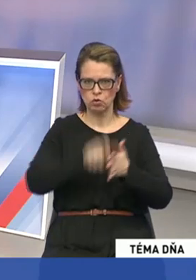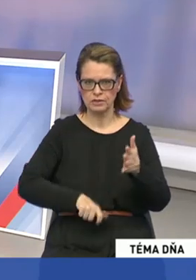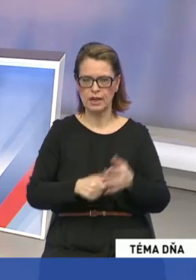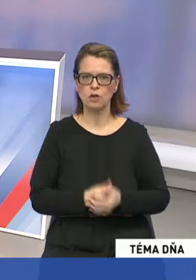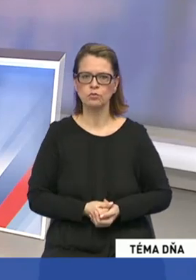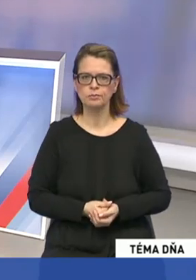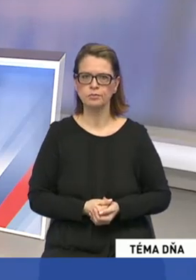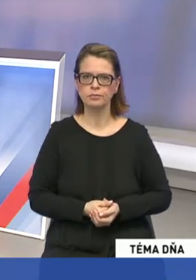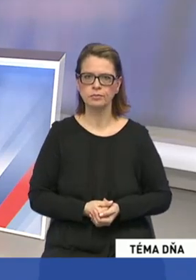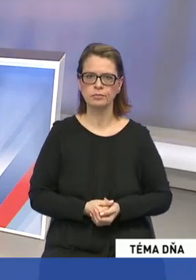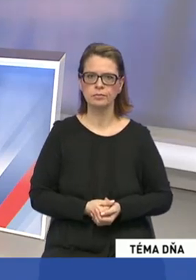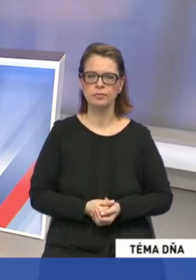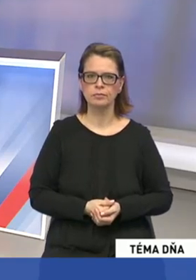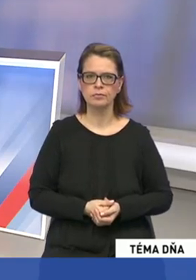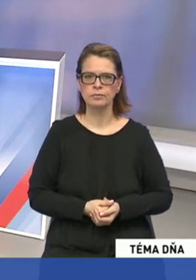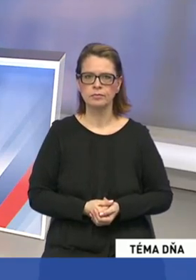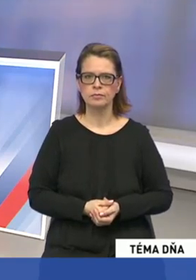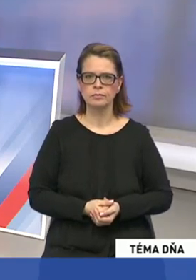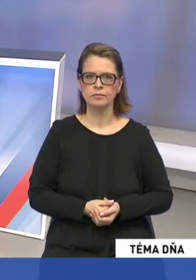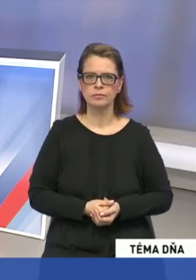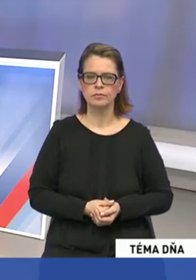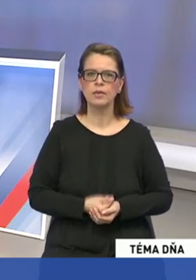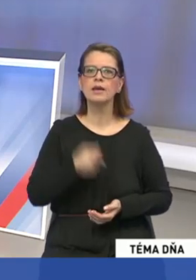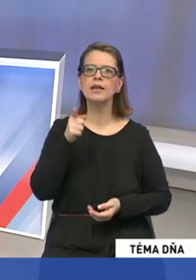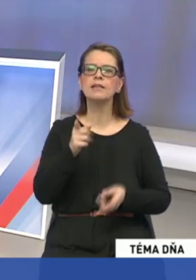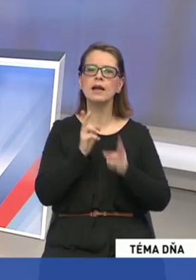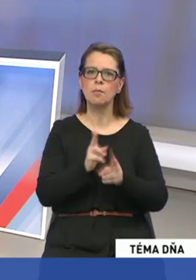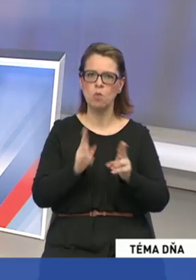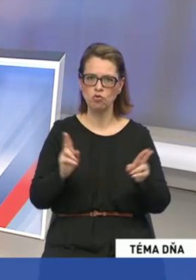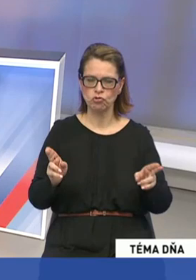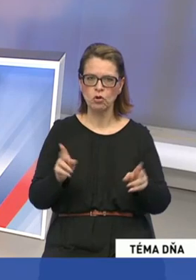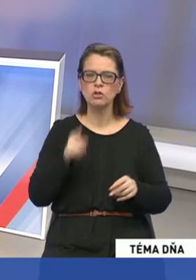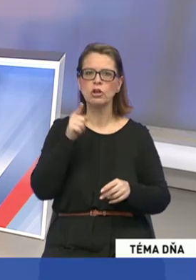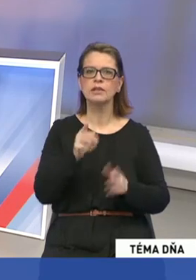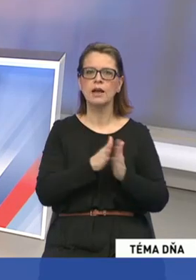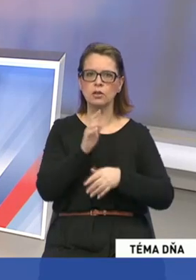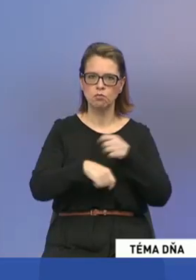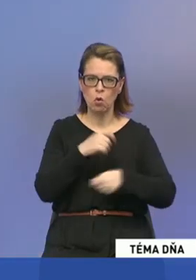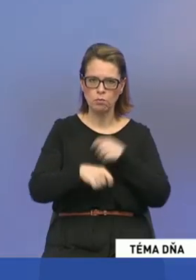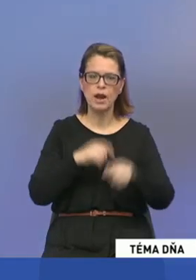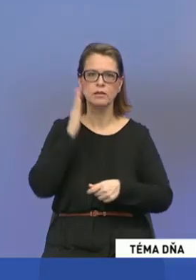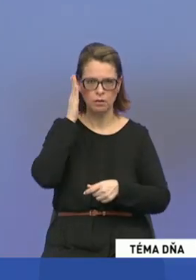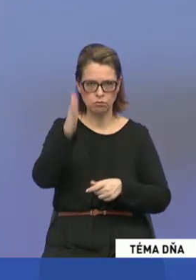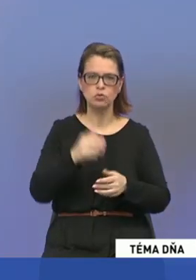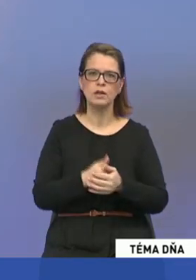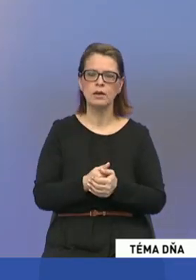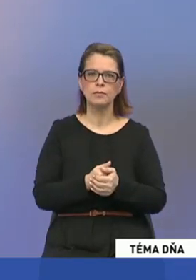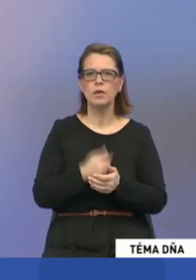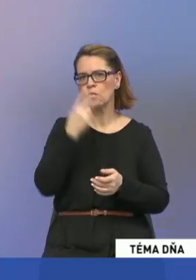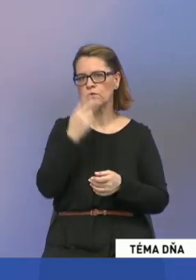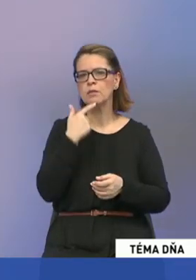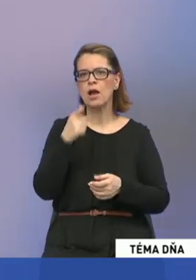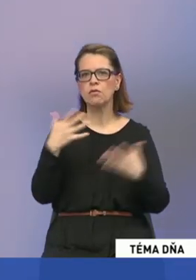Je taká možnosť, že k takejto spolupráci opäť príde. Uvidíme, ako sa vám